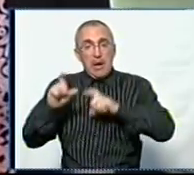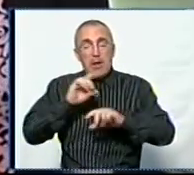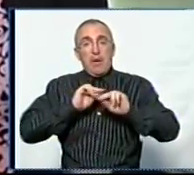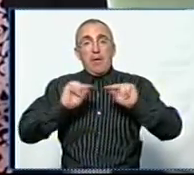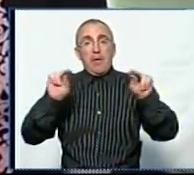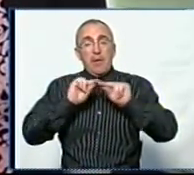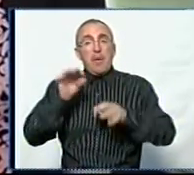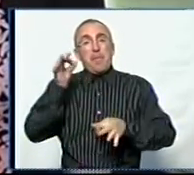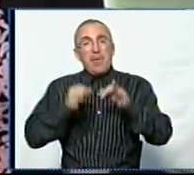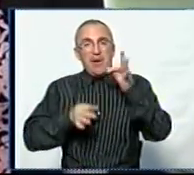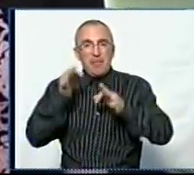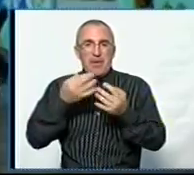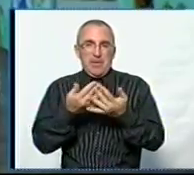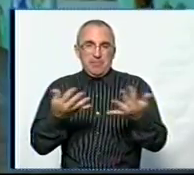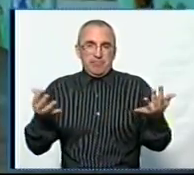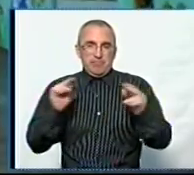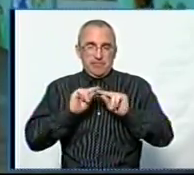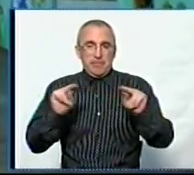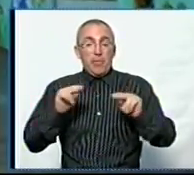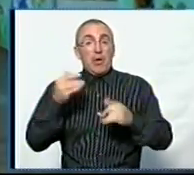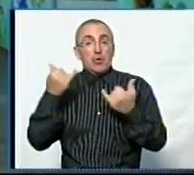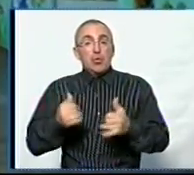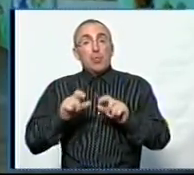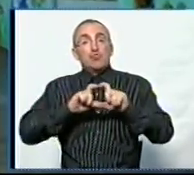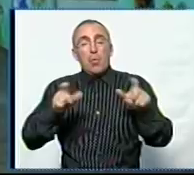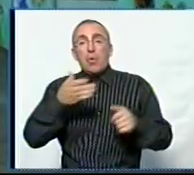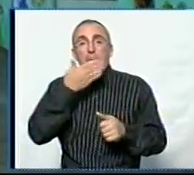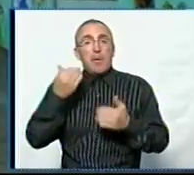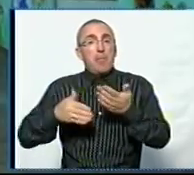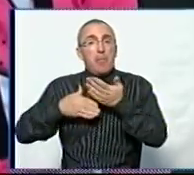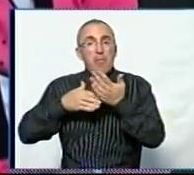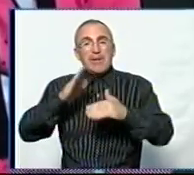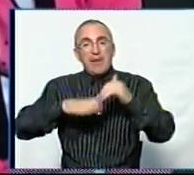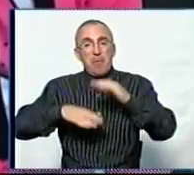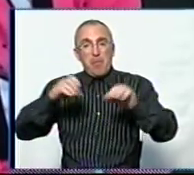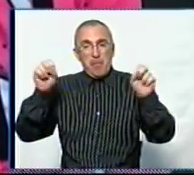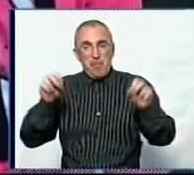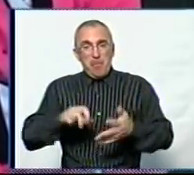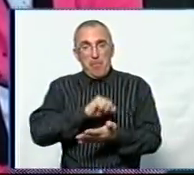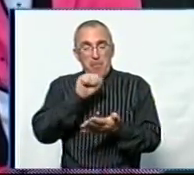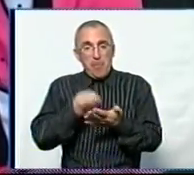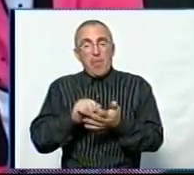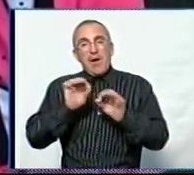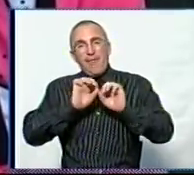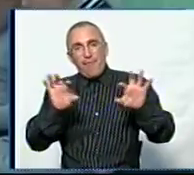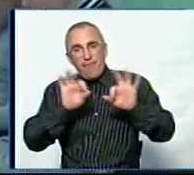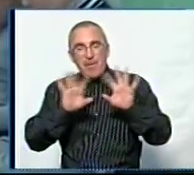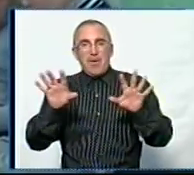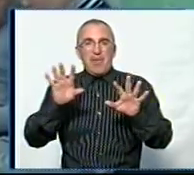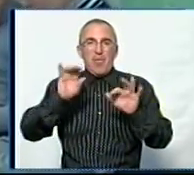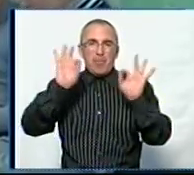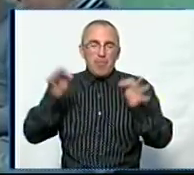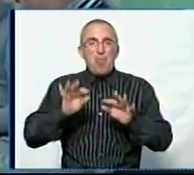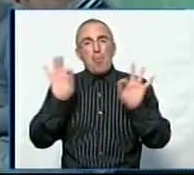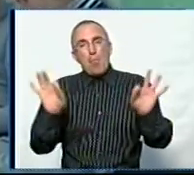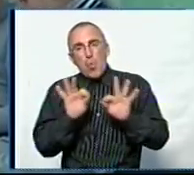природничі дисципліни». Нині у школі немає дипломованих спеціалістів із англійської мови, інформатики, образотворче мистецтво